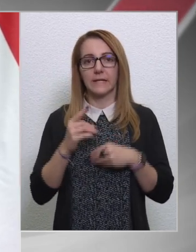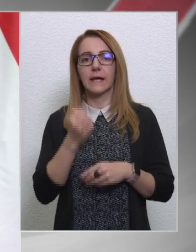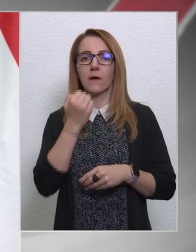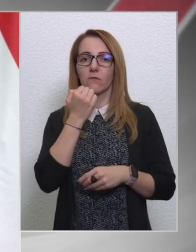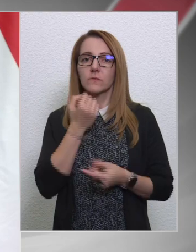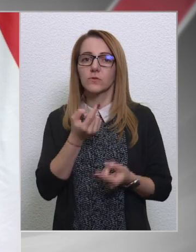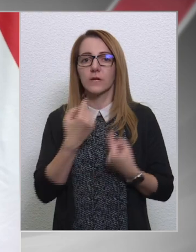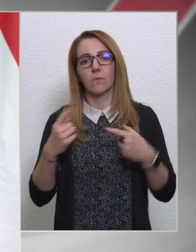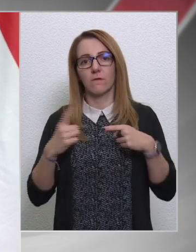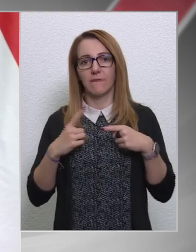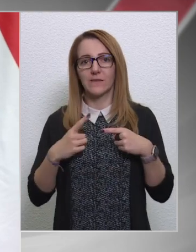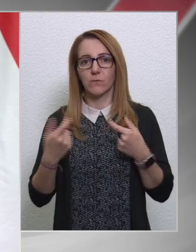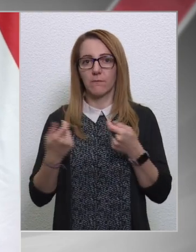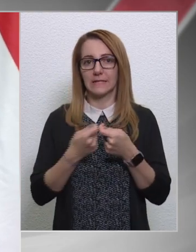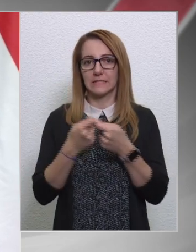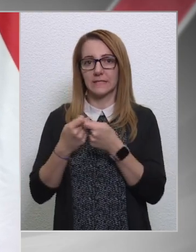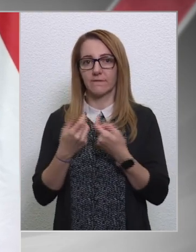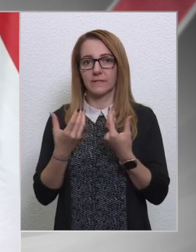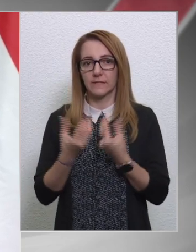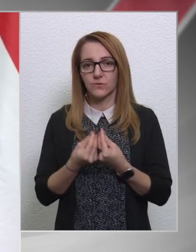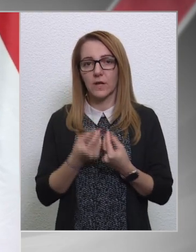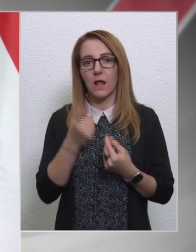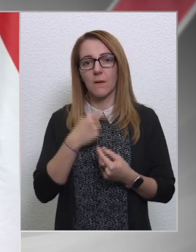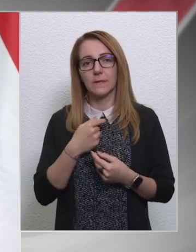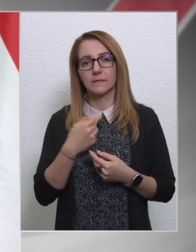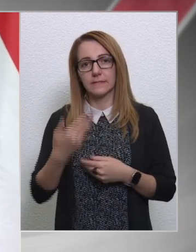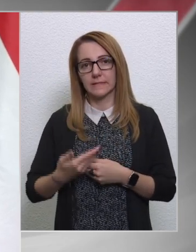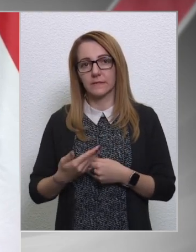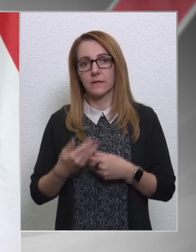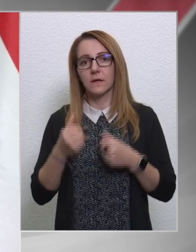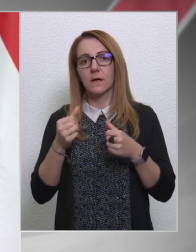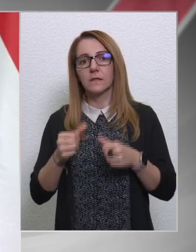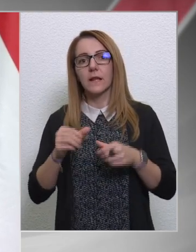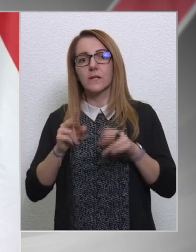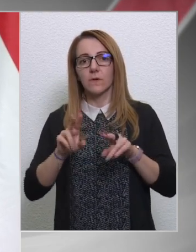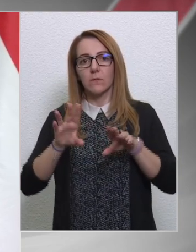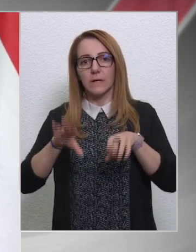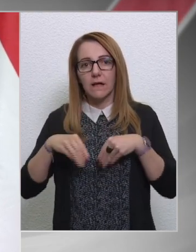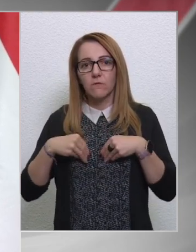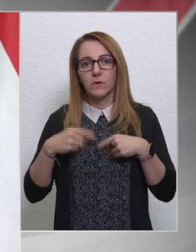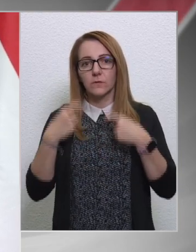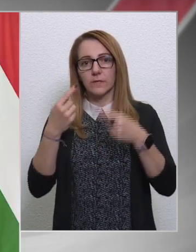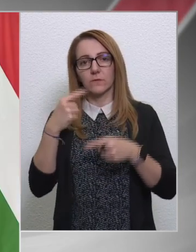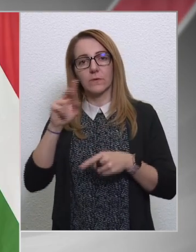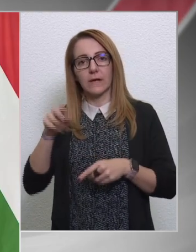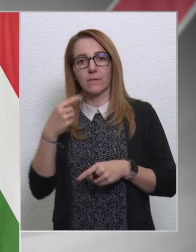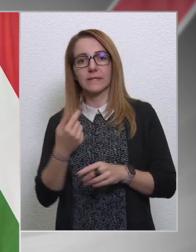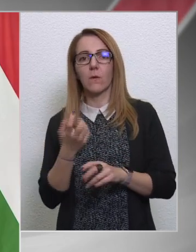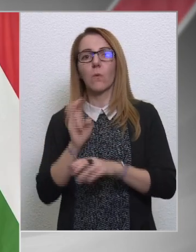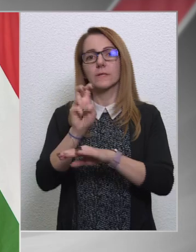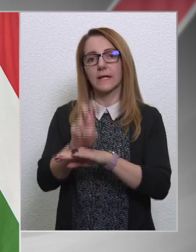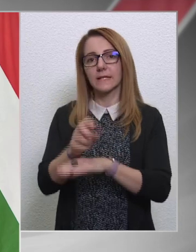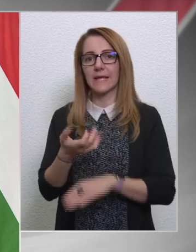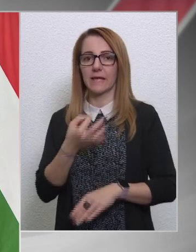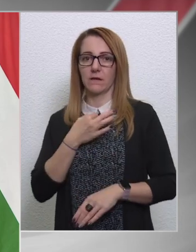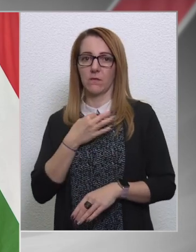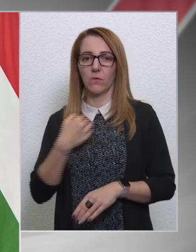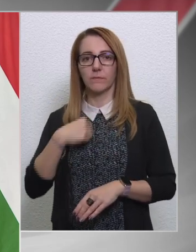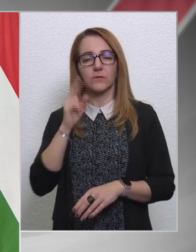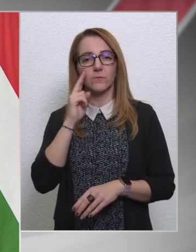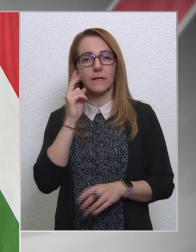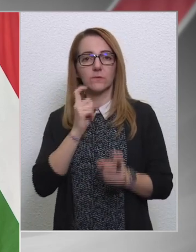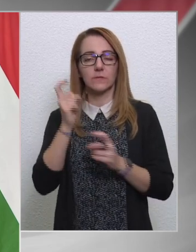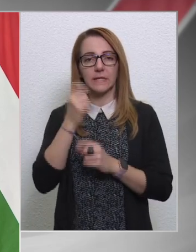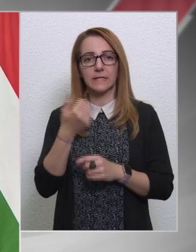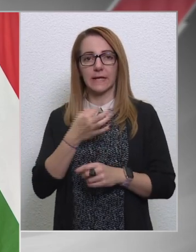óvatosságból várjuk meg itt a szervezéssel, amíg a tanács elfogadja valóban. Utána tudunk erről beszélni. Egyet hozzá kell tenni egyhangú, ami ismeretek szerint egy